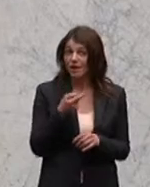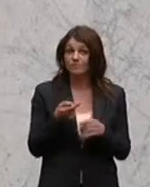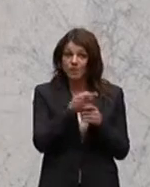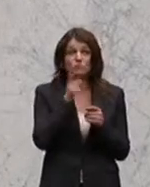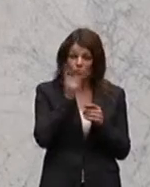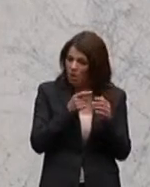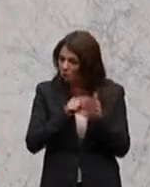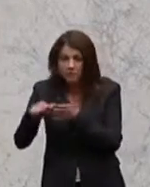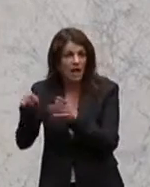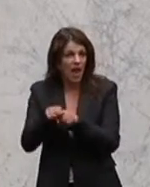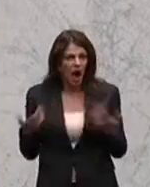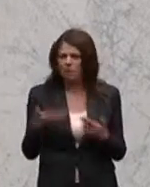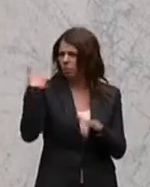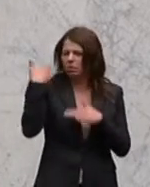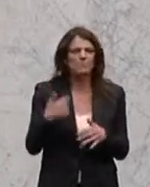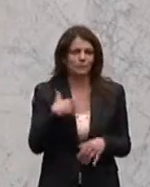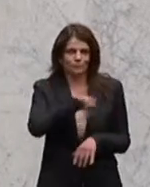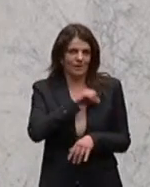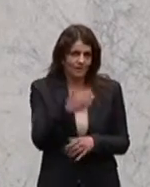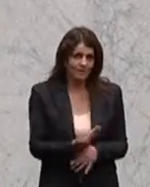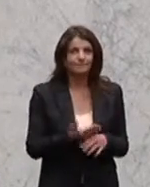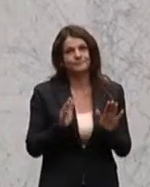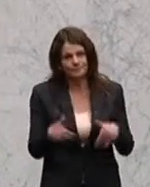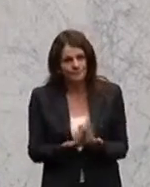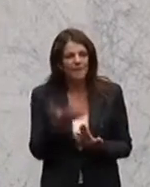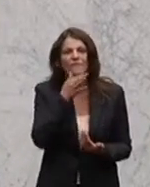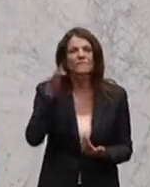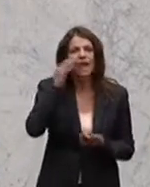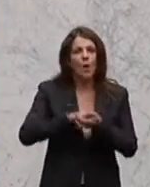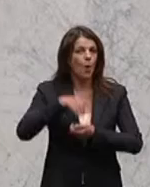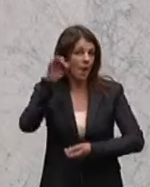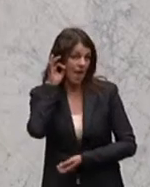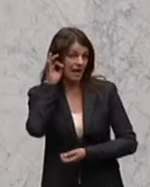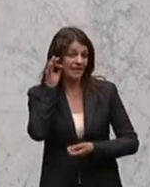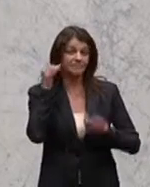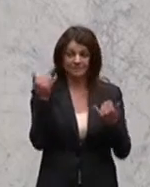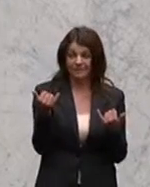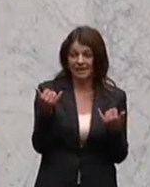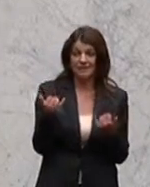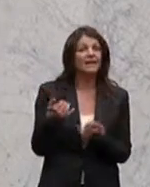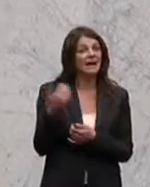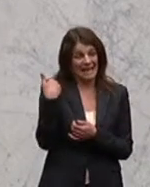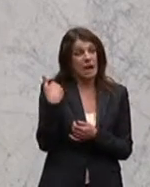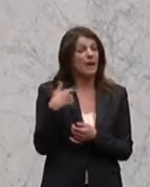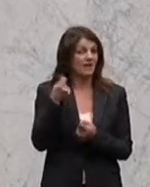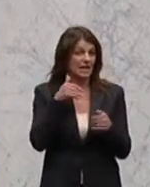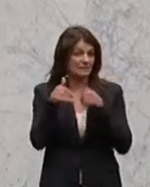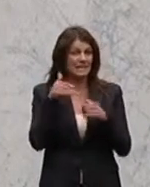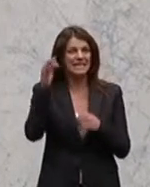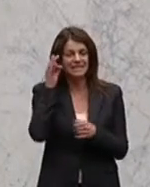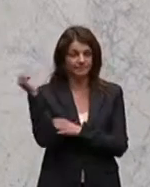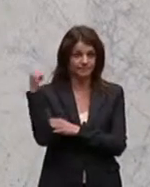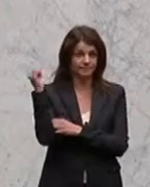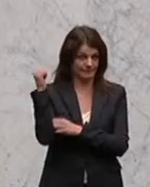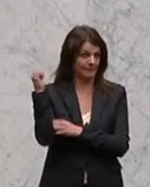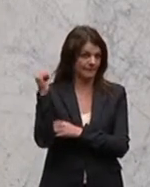beitragen müssen. Aber das war damals nur durchsetzbar, die Frau Kollegin, jetzt Kollegin ehemaliger Finanzministerin Fekter nickt. Wir